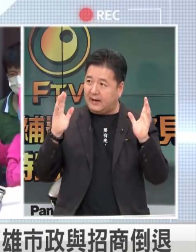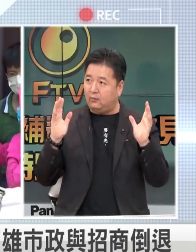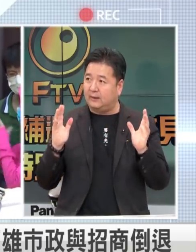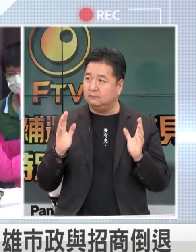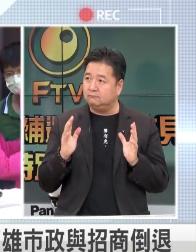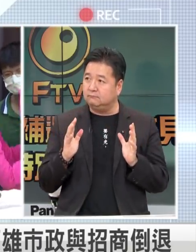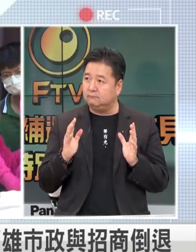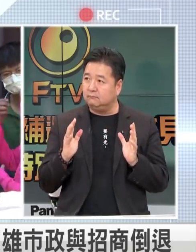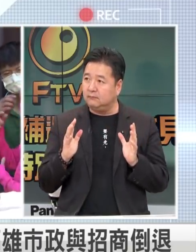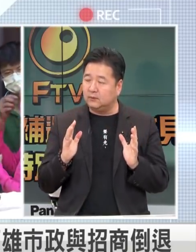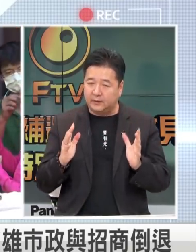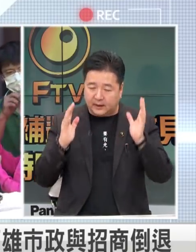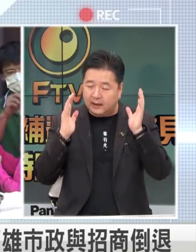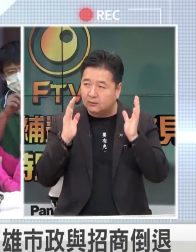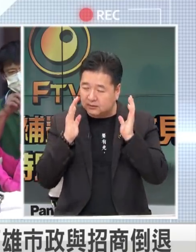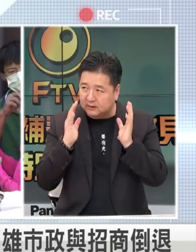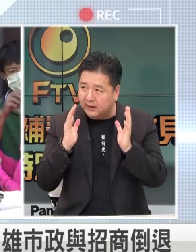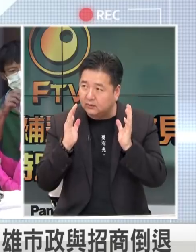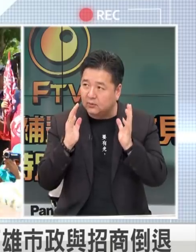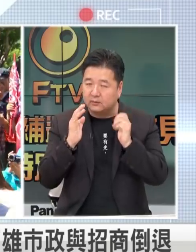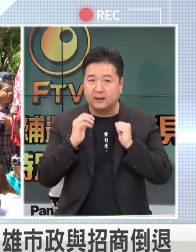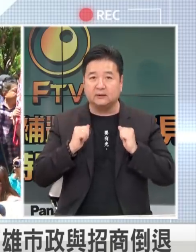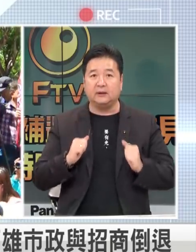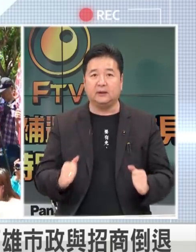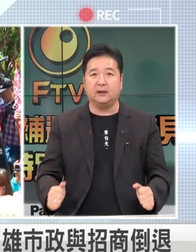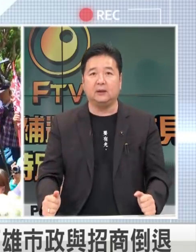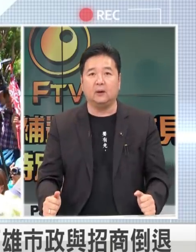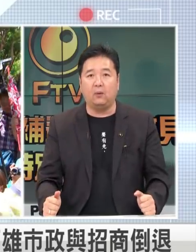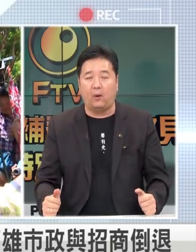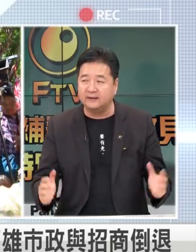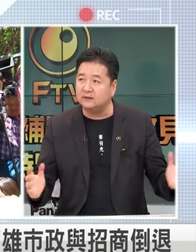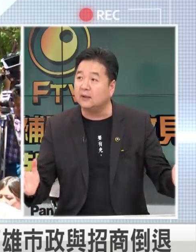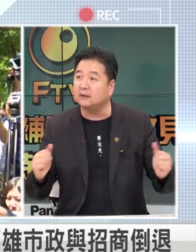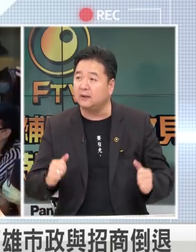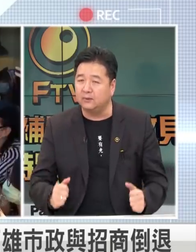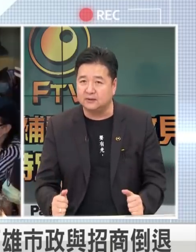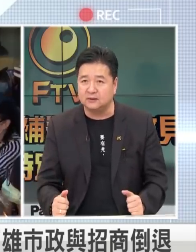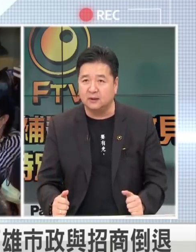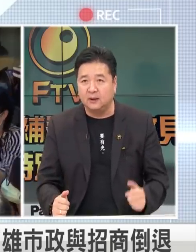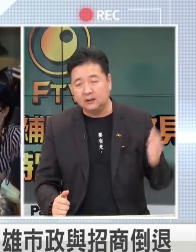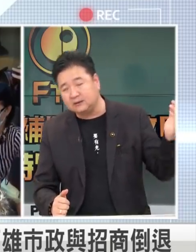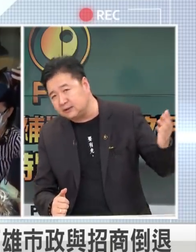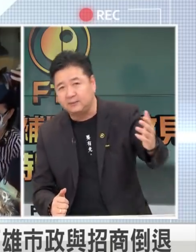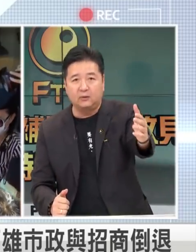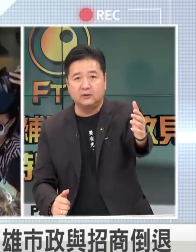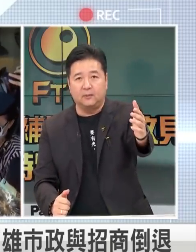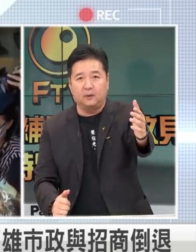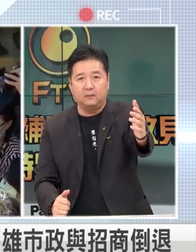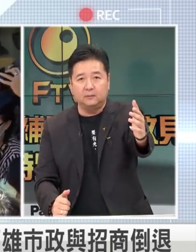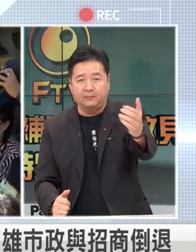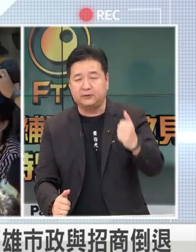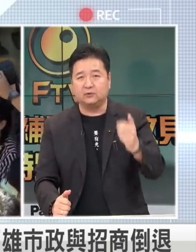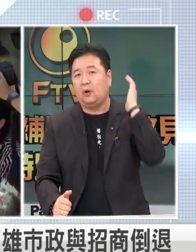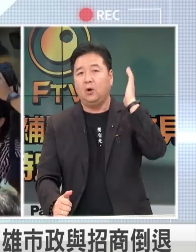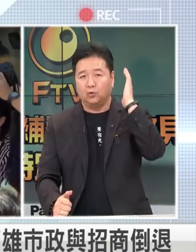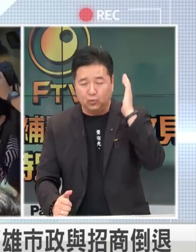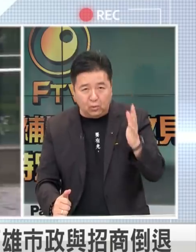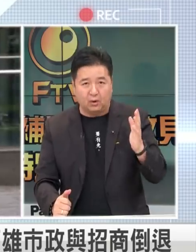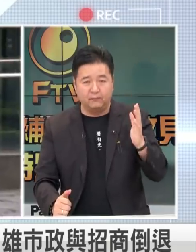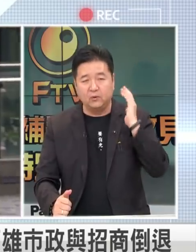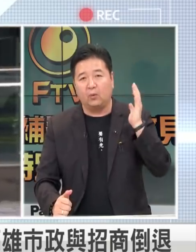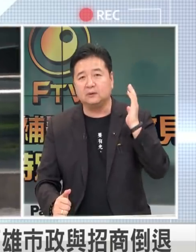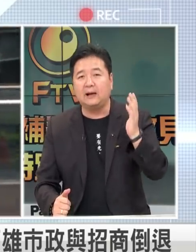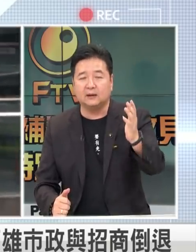雄是一个港湾对不对他有得天独厚的一个地理的一个环境的一个地理位置他陈其邁为什么他不讲就是说